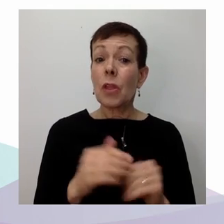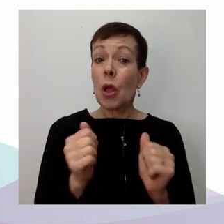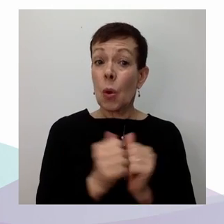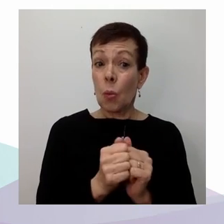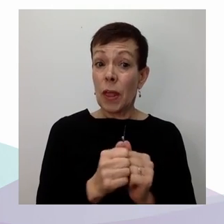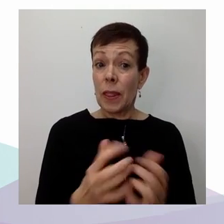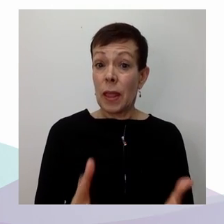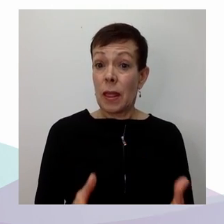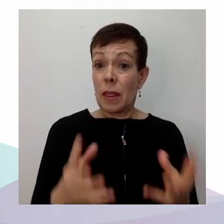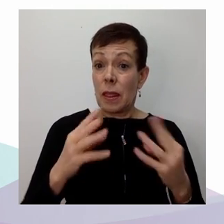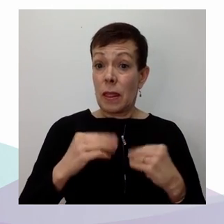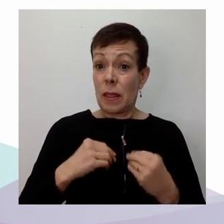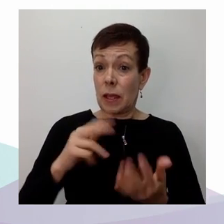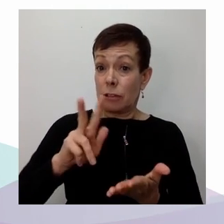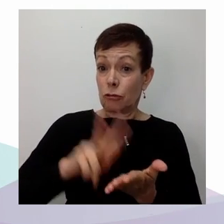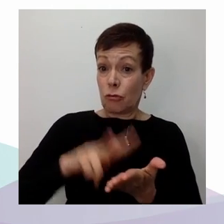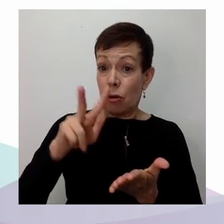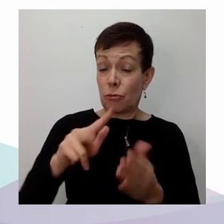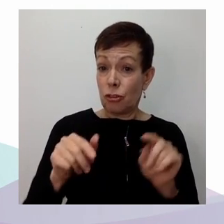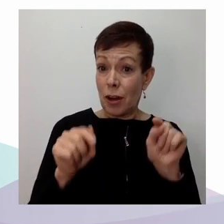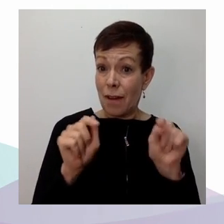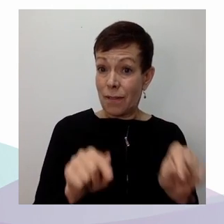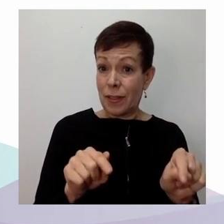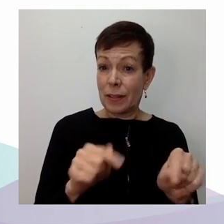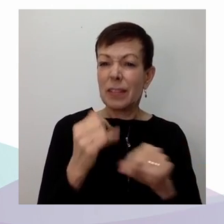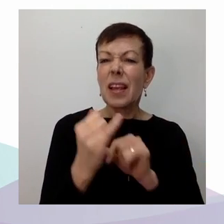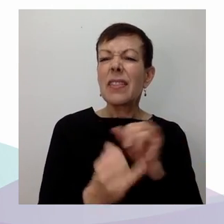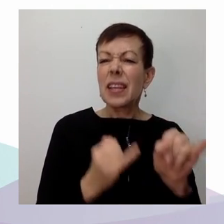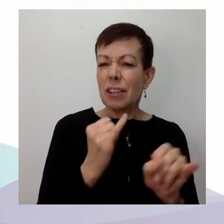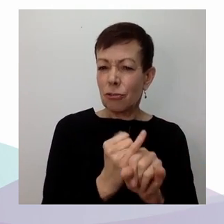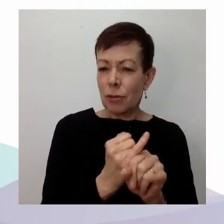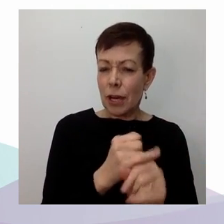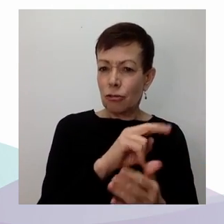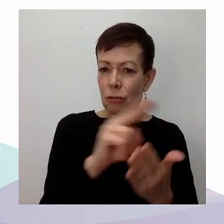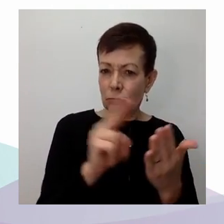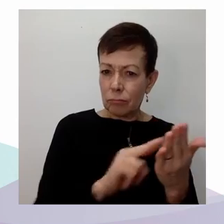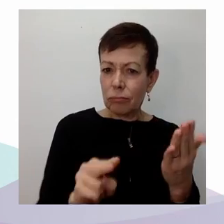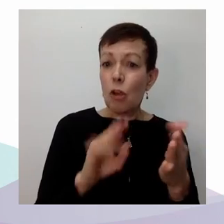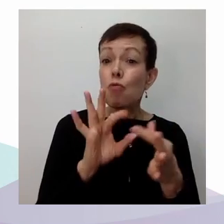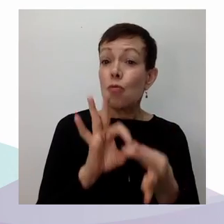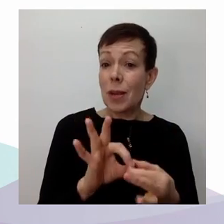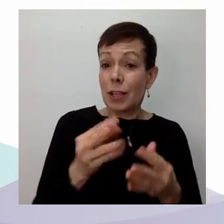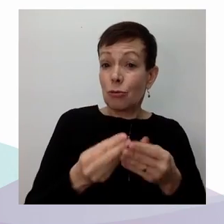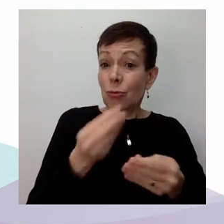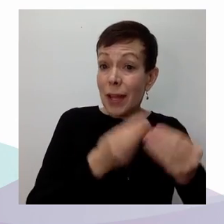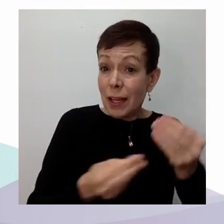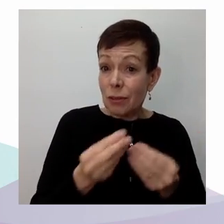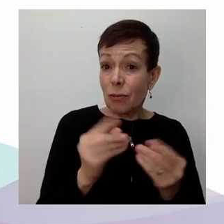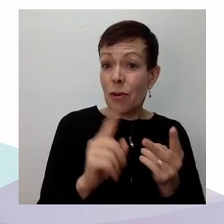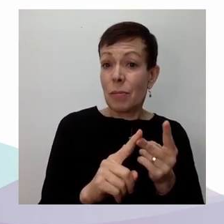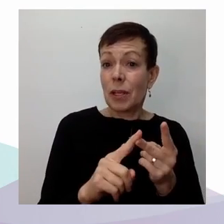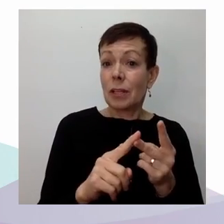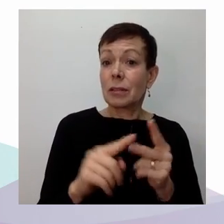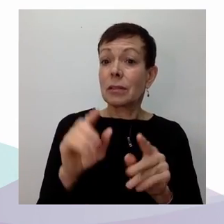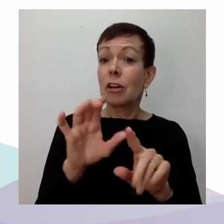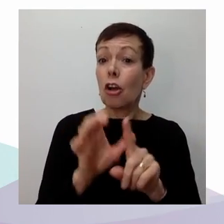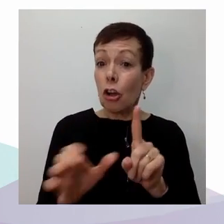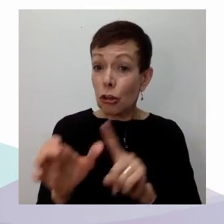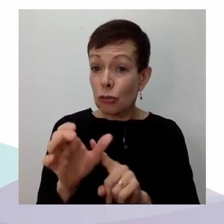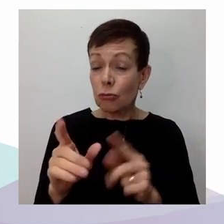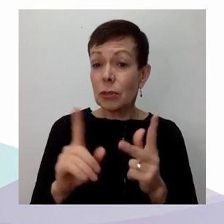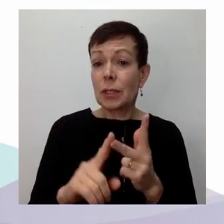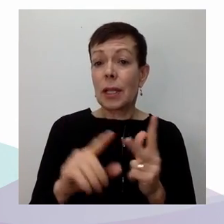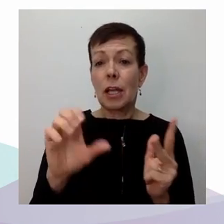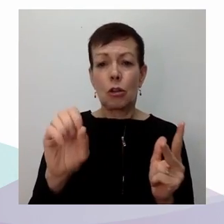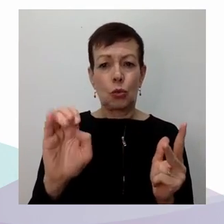internationale d'avoir accès à des mécanismes de plaintes individuelles. Donc ça, c'est une avancée qui est importante